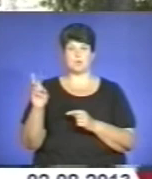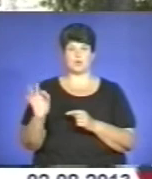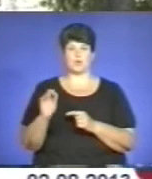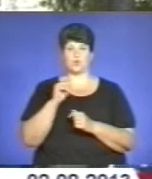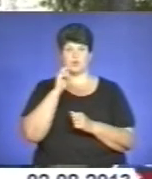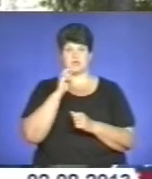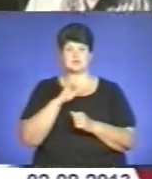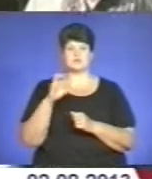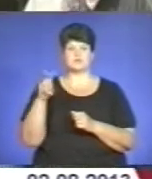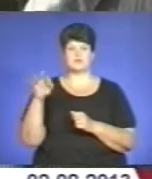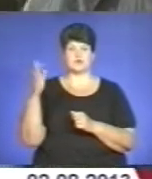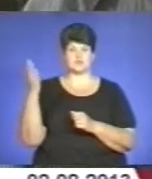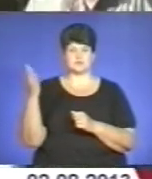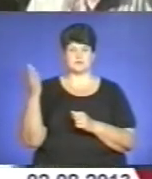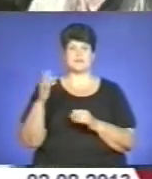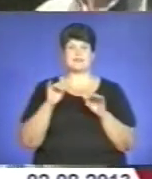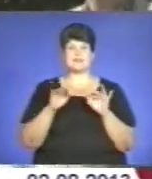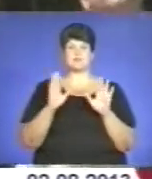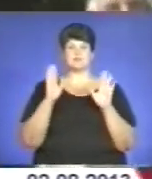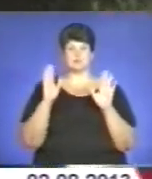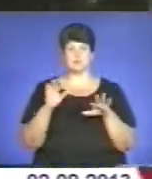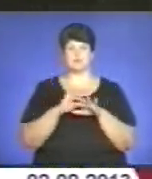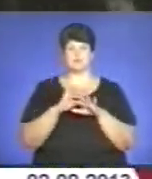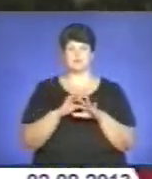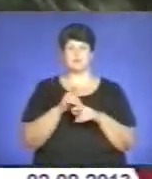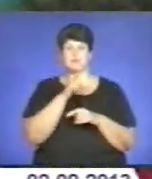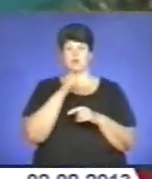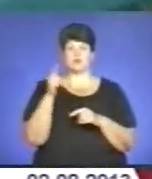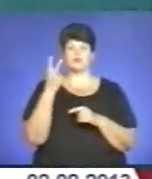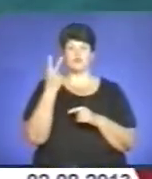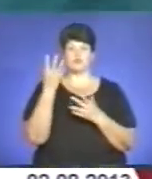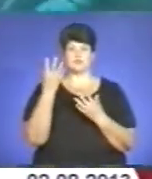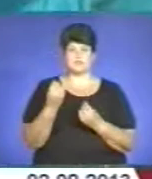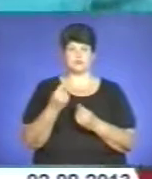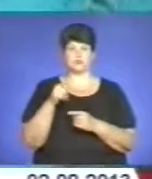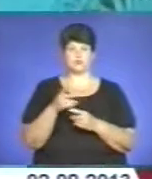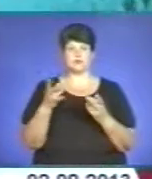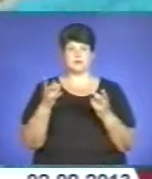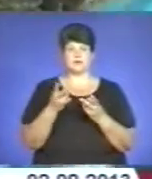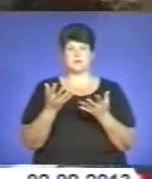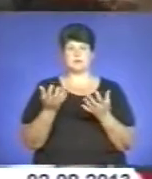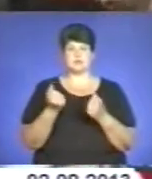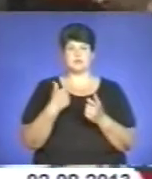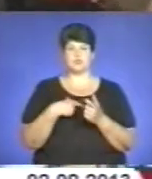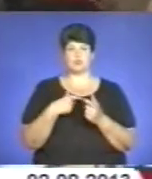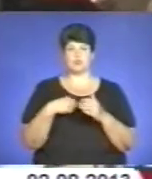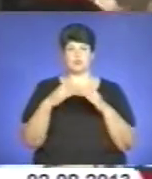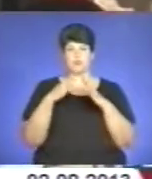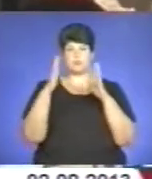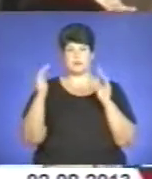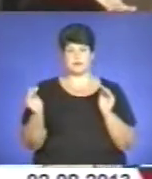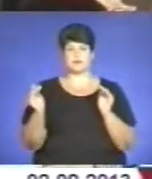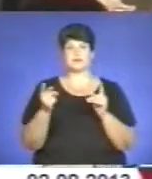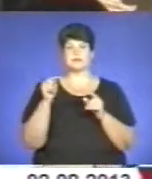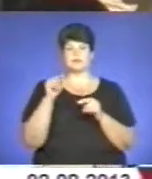в Словаччині. Дійство відбуватиметься протягом двох днів, тому глядачам радять брати з собою палатки. У